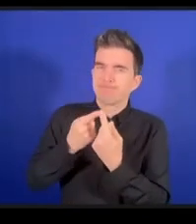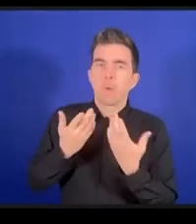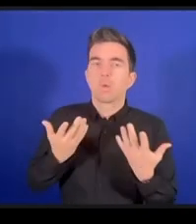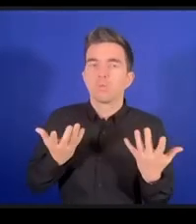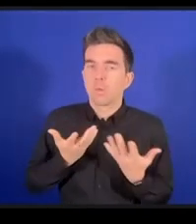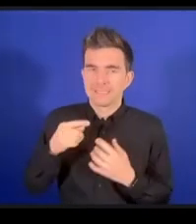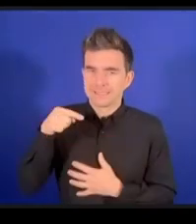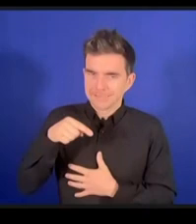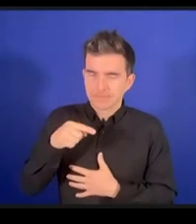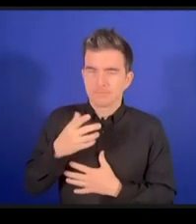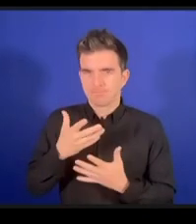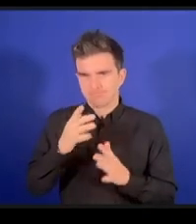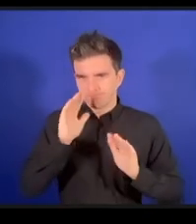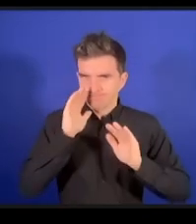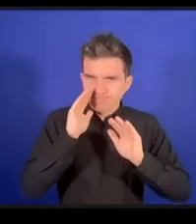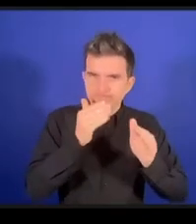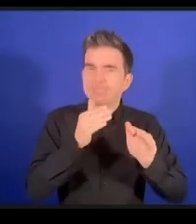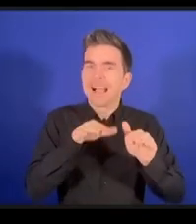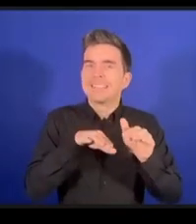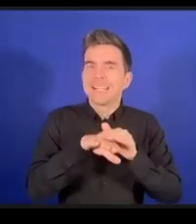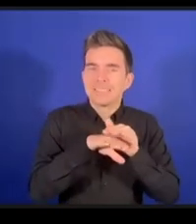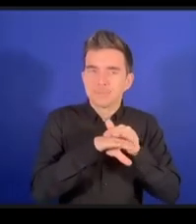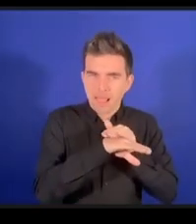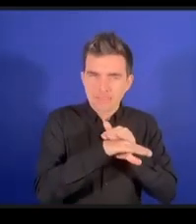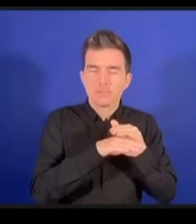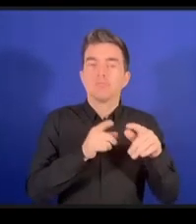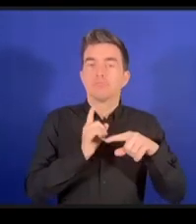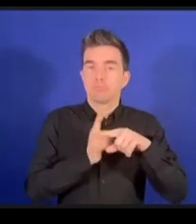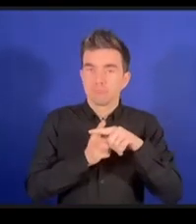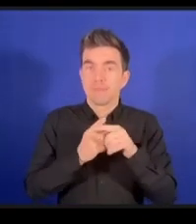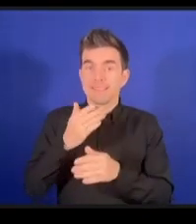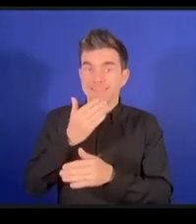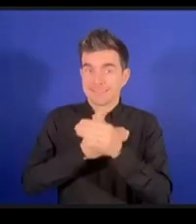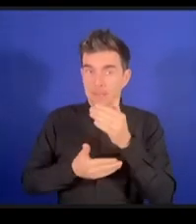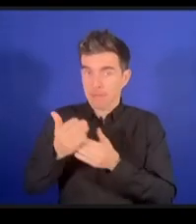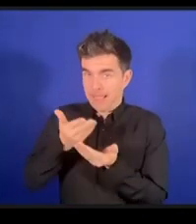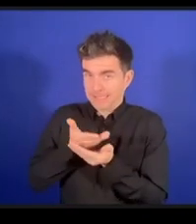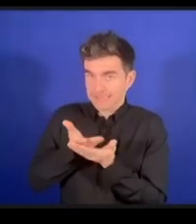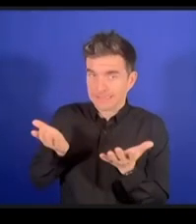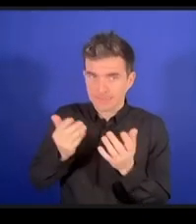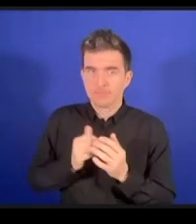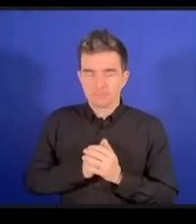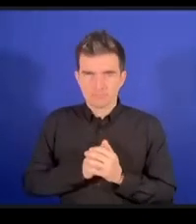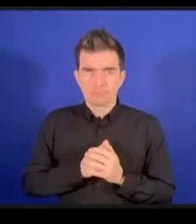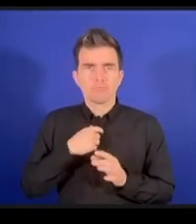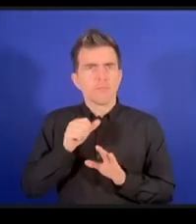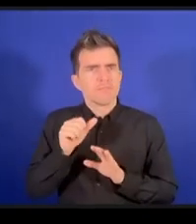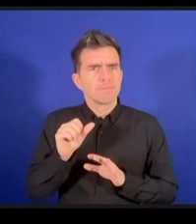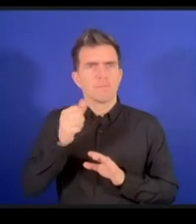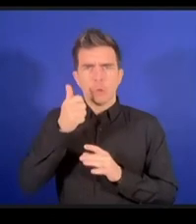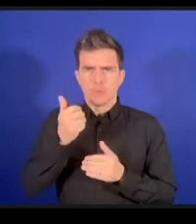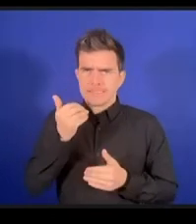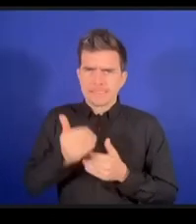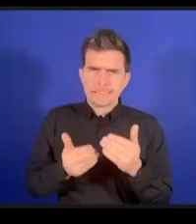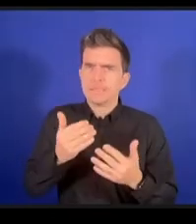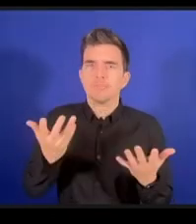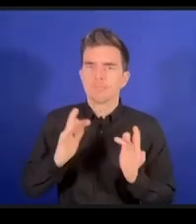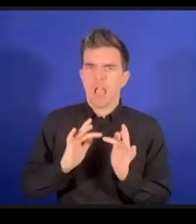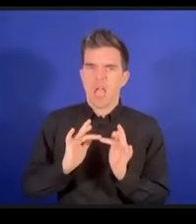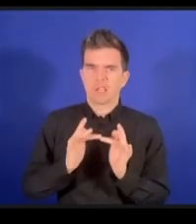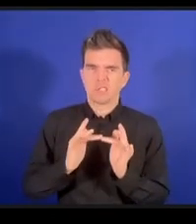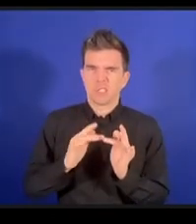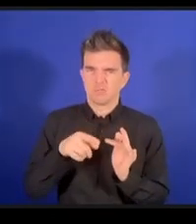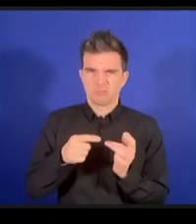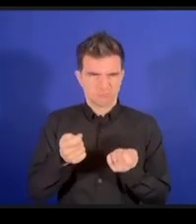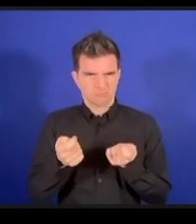ンターネットガバナンスフォーラムとそのオンラインとそして物理的なスペースをアクセス可能にするそれから